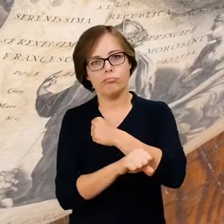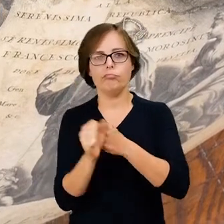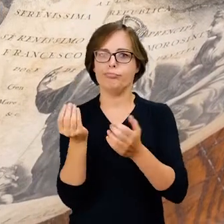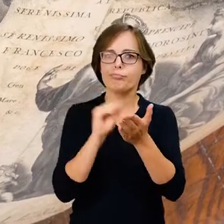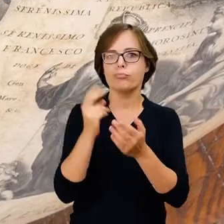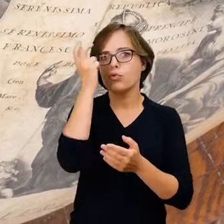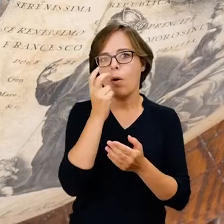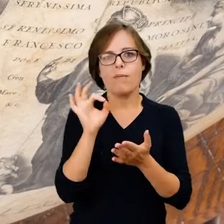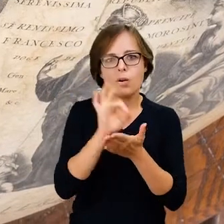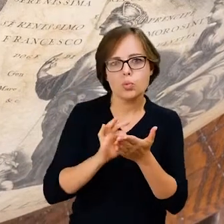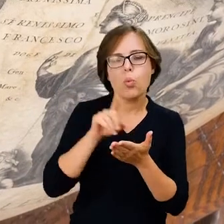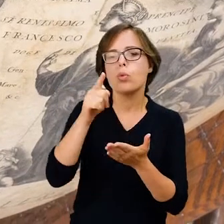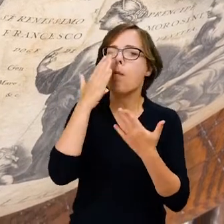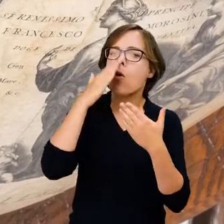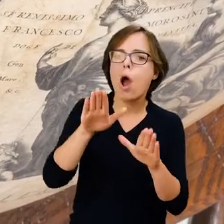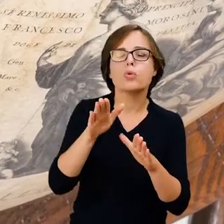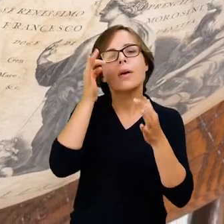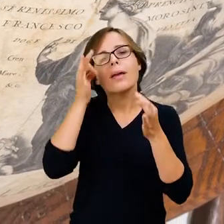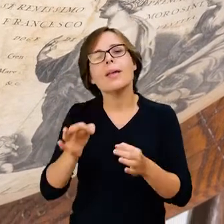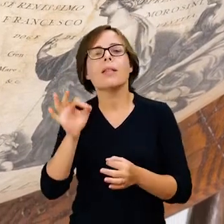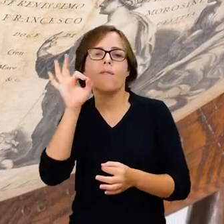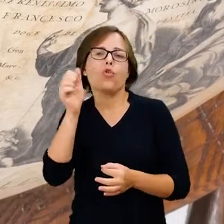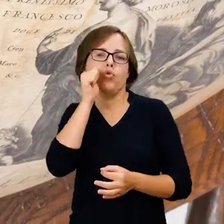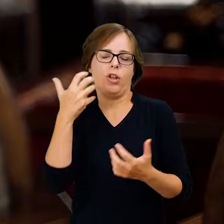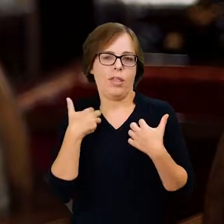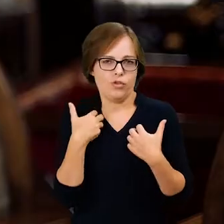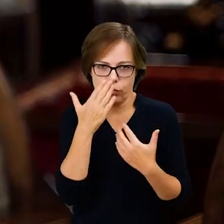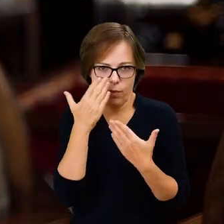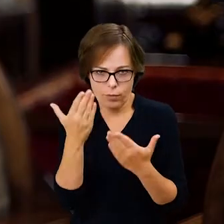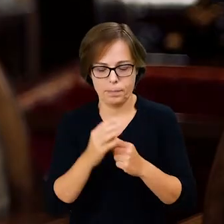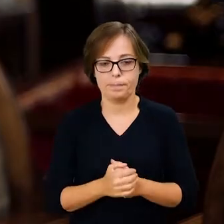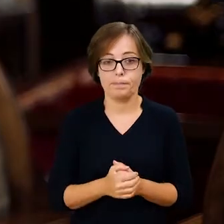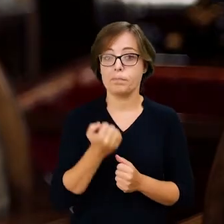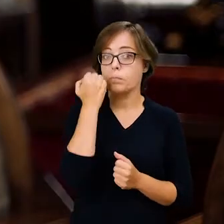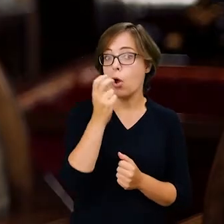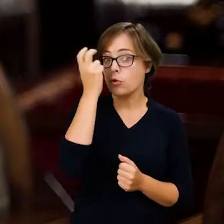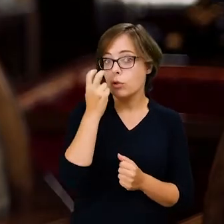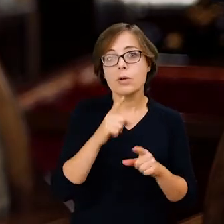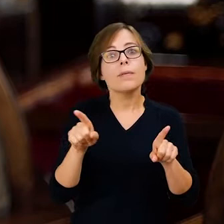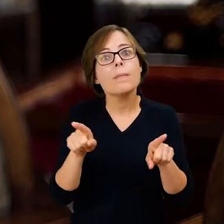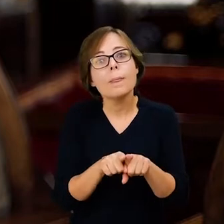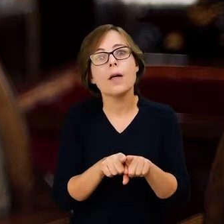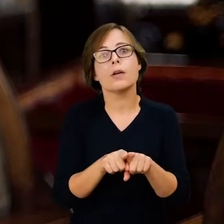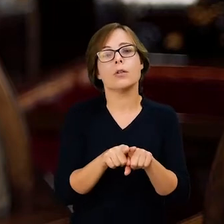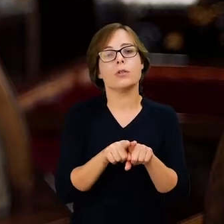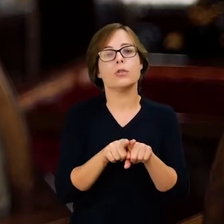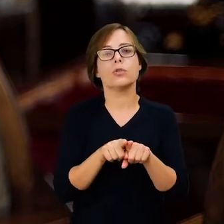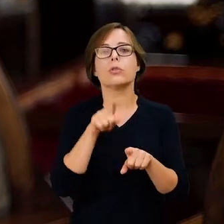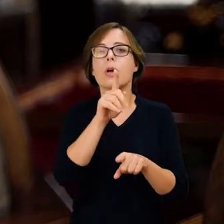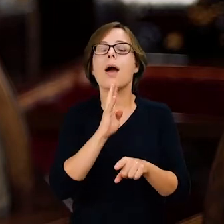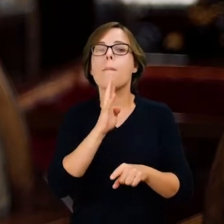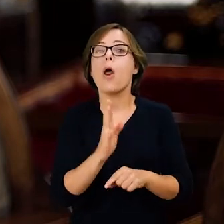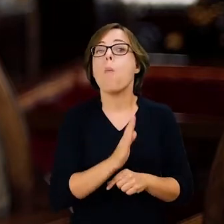rysunki, które pokazują codzienne życie Chińczyków. Bardzo ciekawa kwestia wygląda także w potraktowaniu